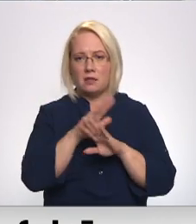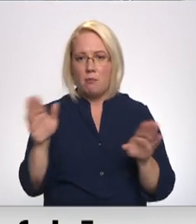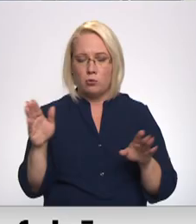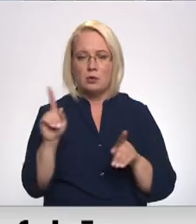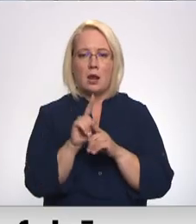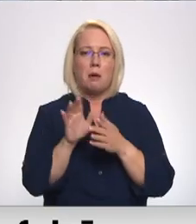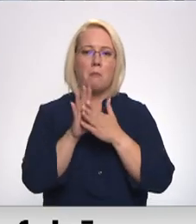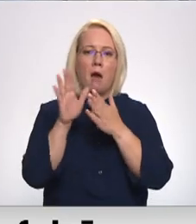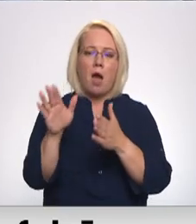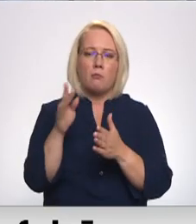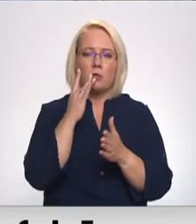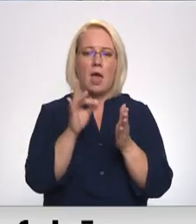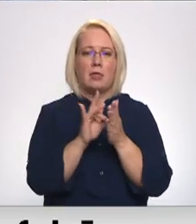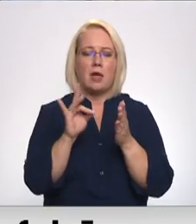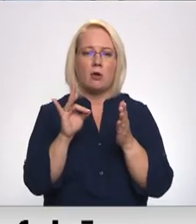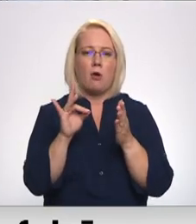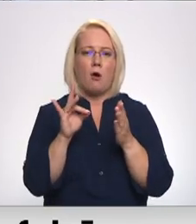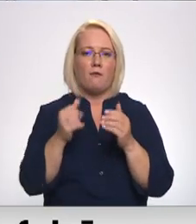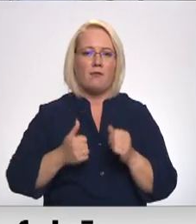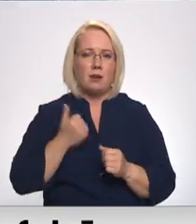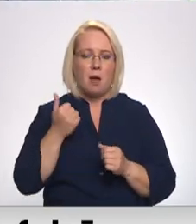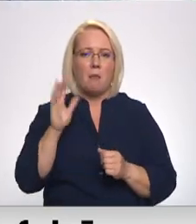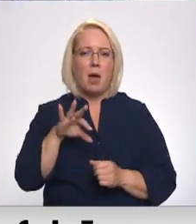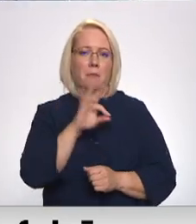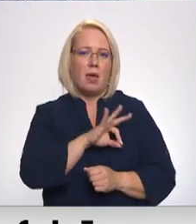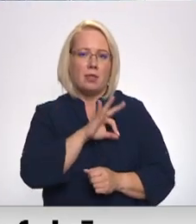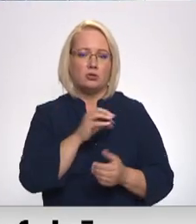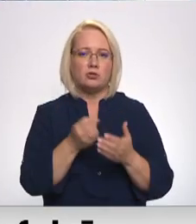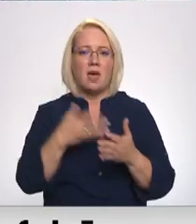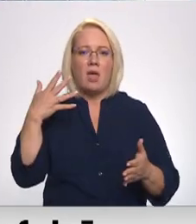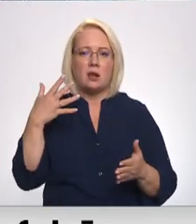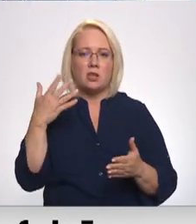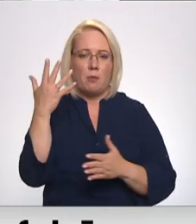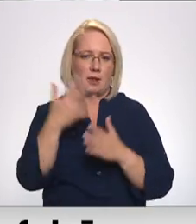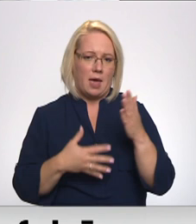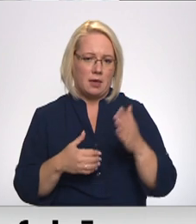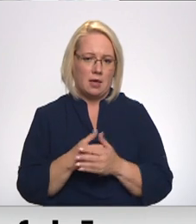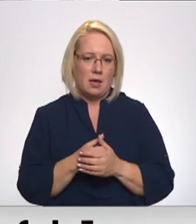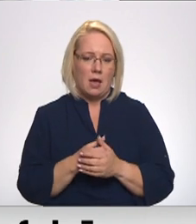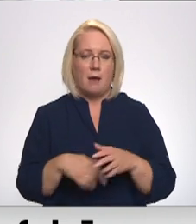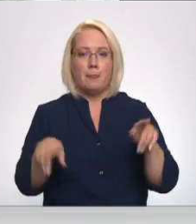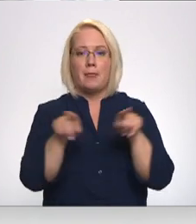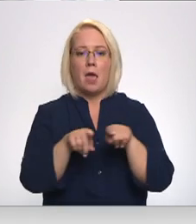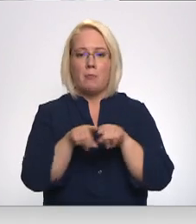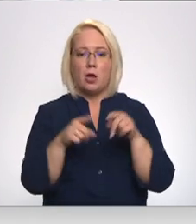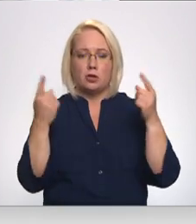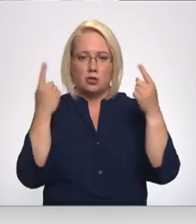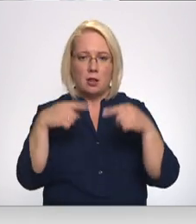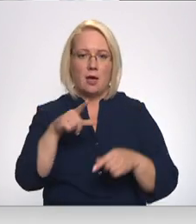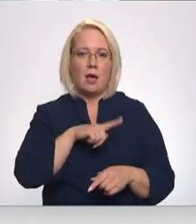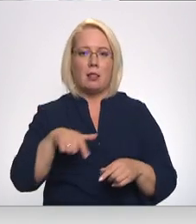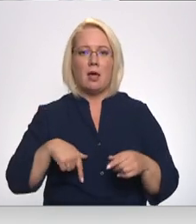pārmetumi energoresursu piegādātājiem par pelnīšanu uz sadārdzinājumu rēķina. Tāpēc laikā Latvijas